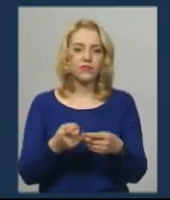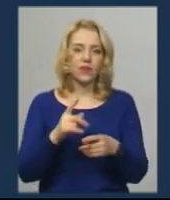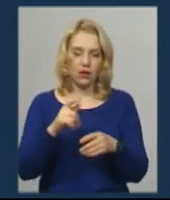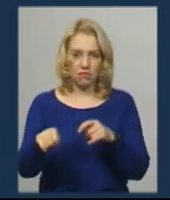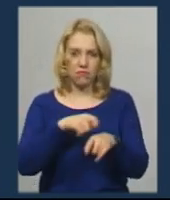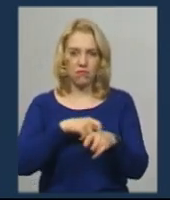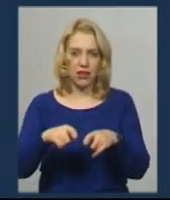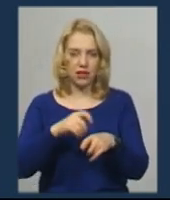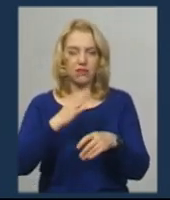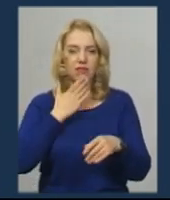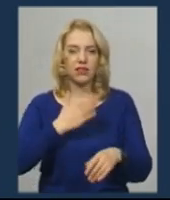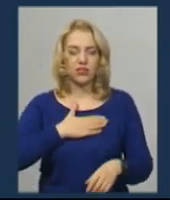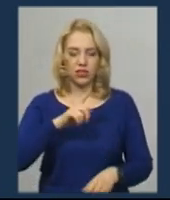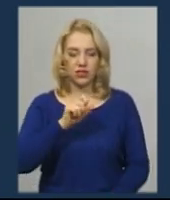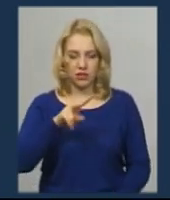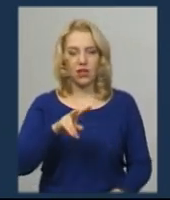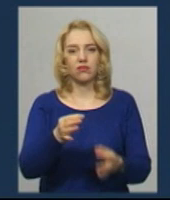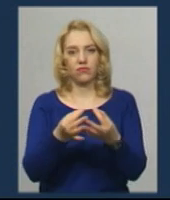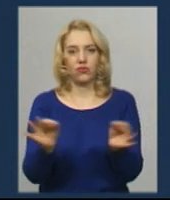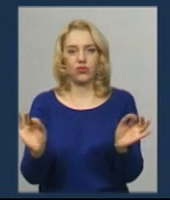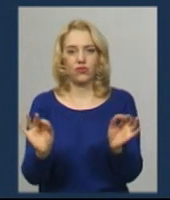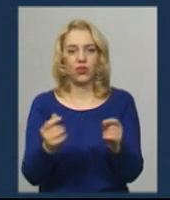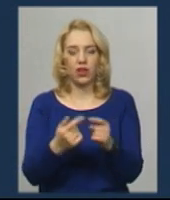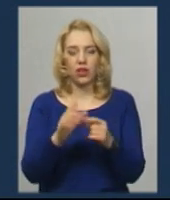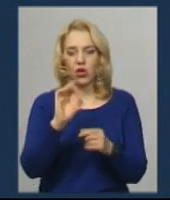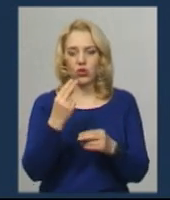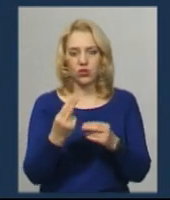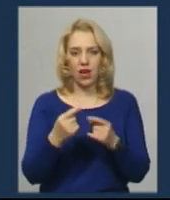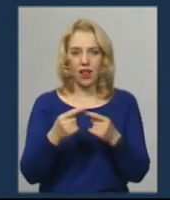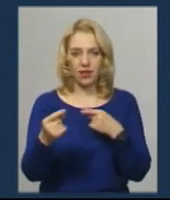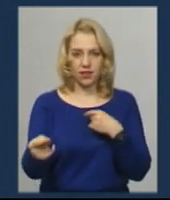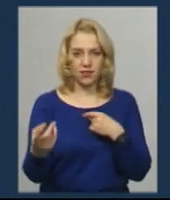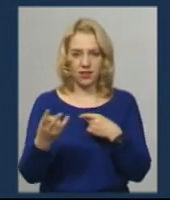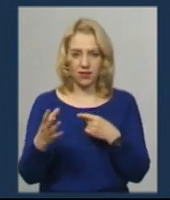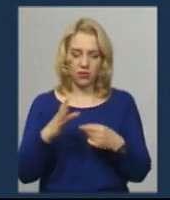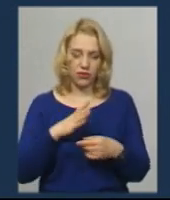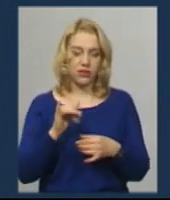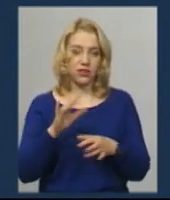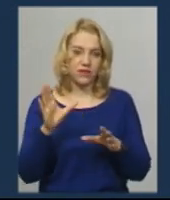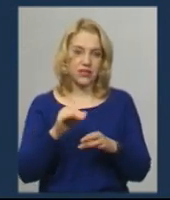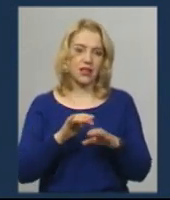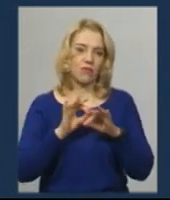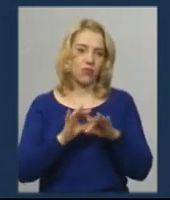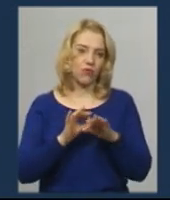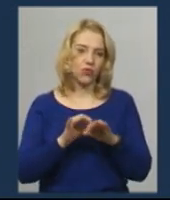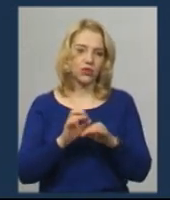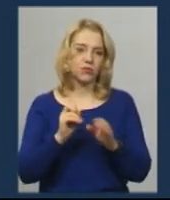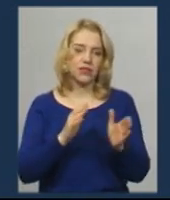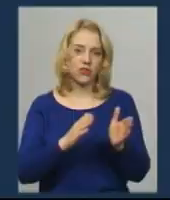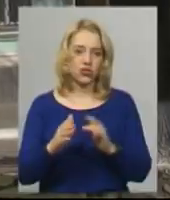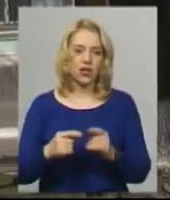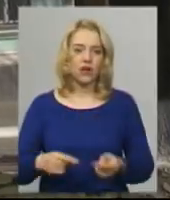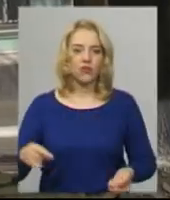допустити саме стільки. Всі в масках, всі на соціальній дистанції. І все це приходило в режимі відповідно до